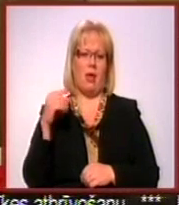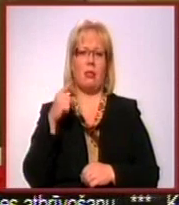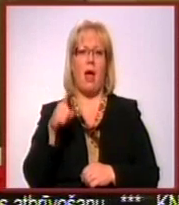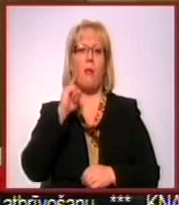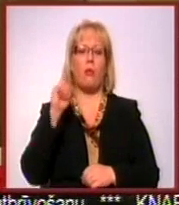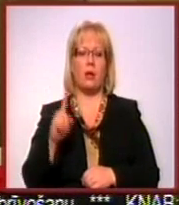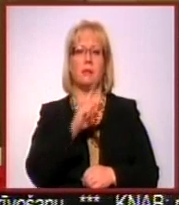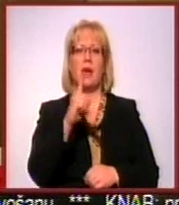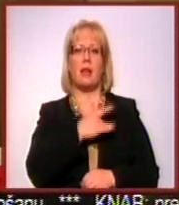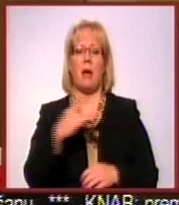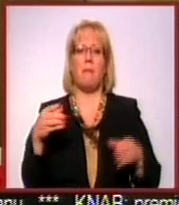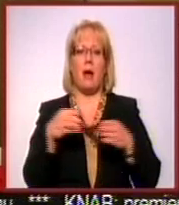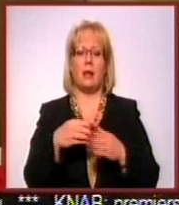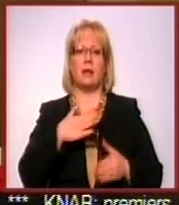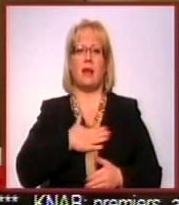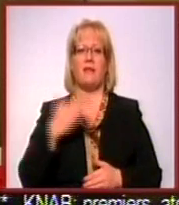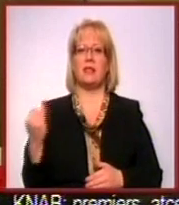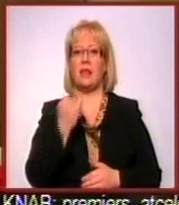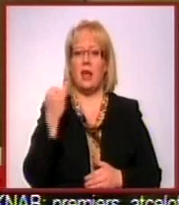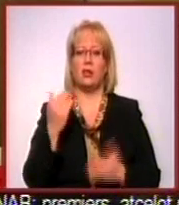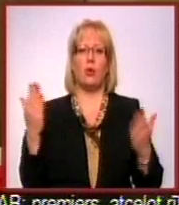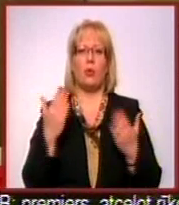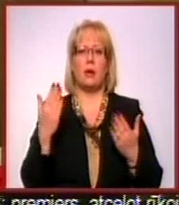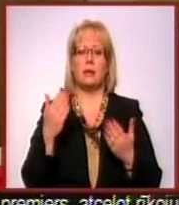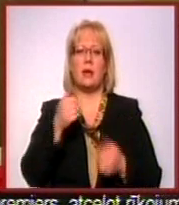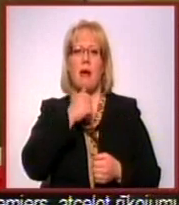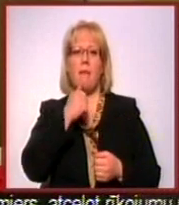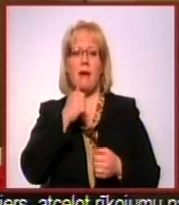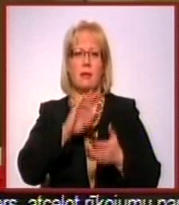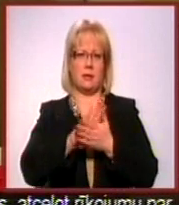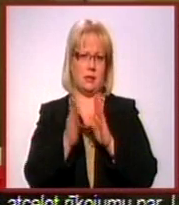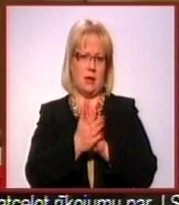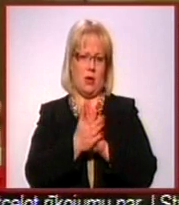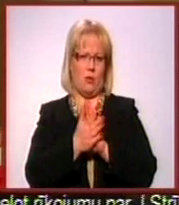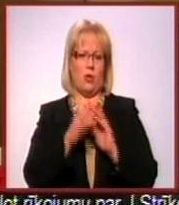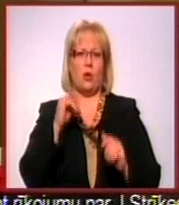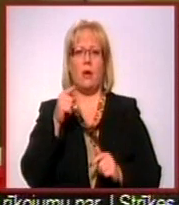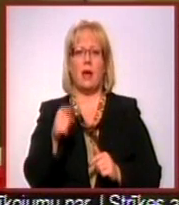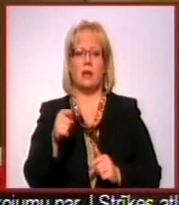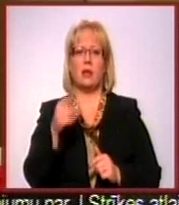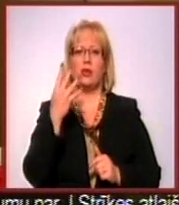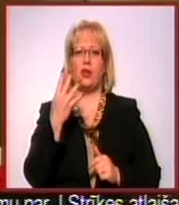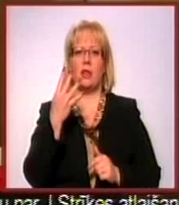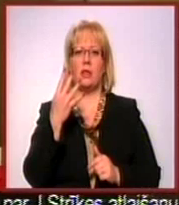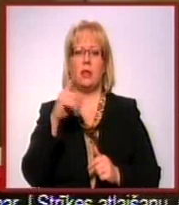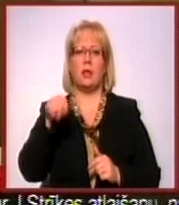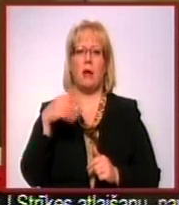protams, katrai partijas savas intereses, kuras ir jāmējīs saskaņot, jo tas ir četras ar pūsu